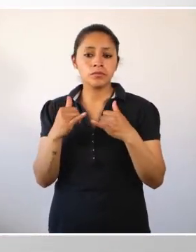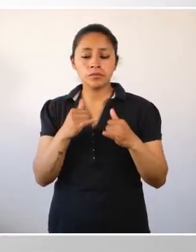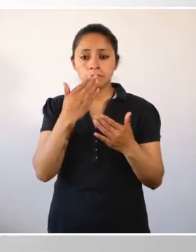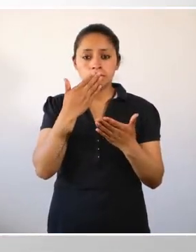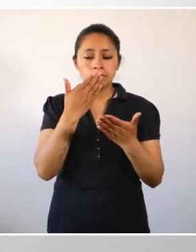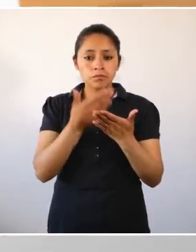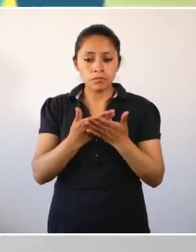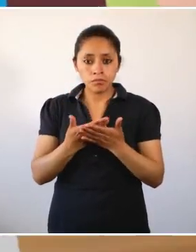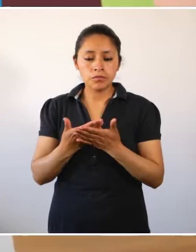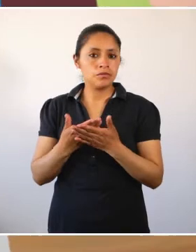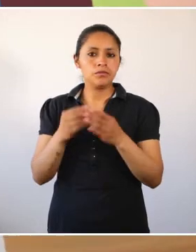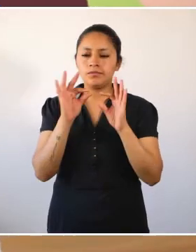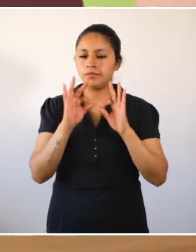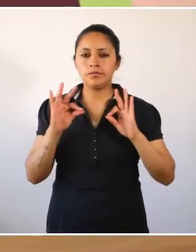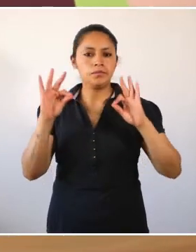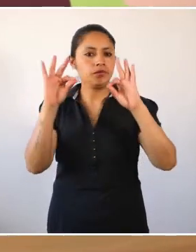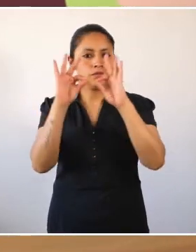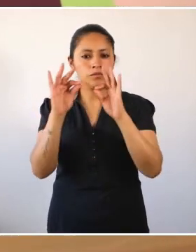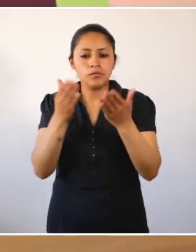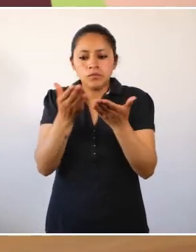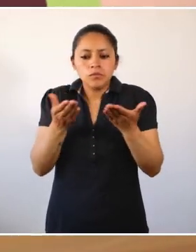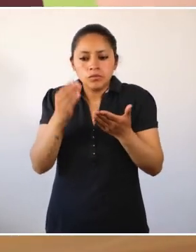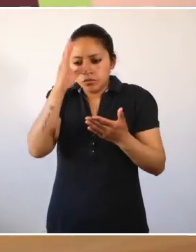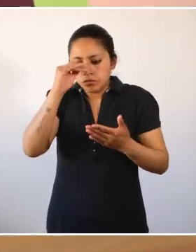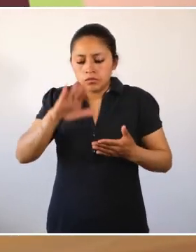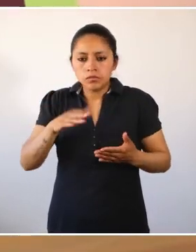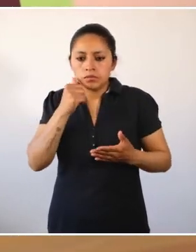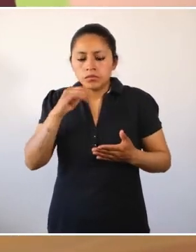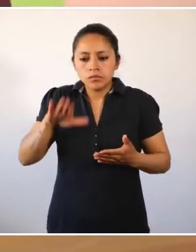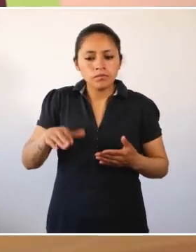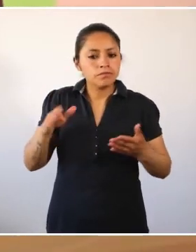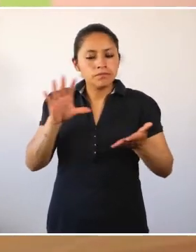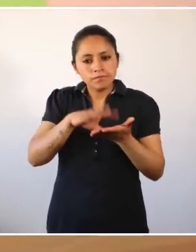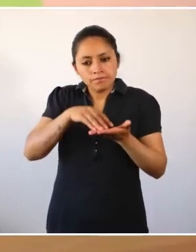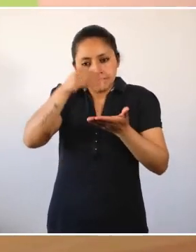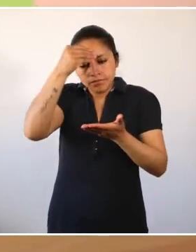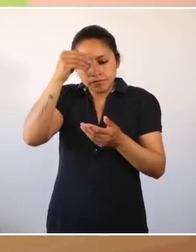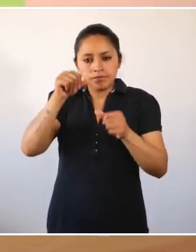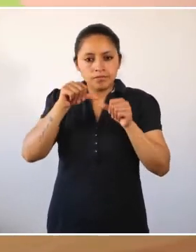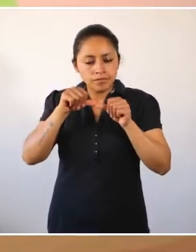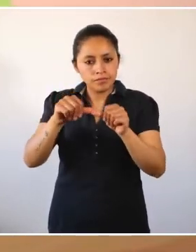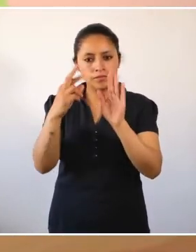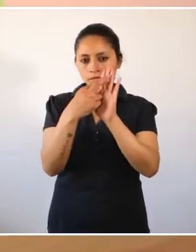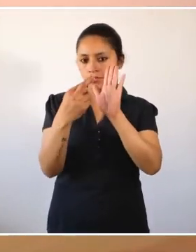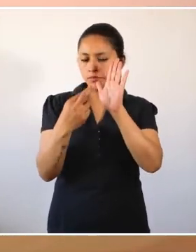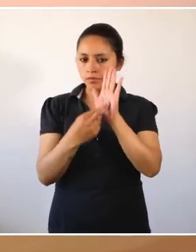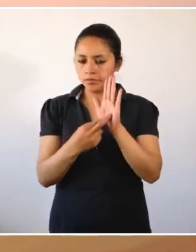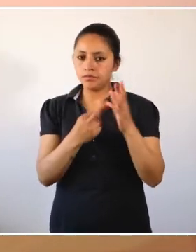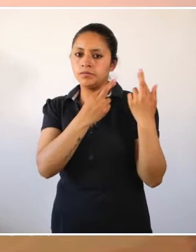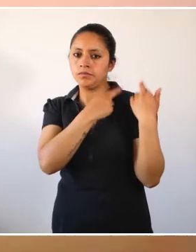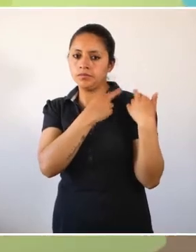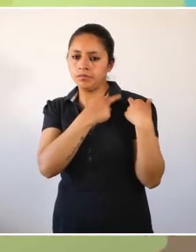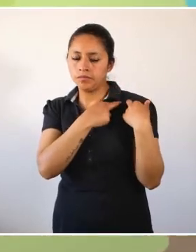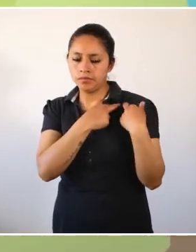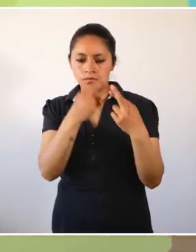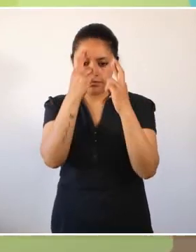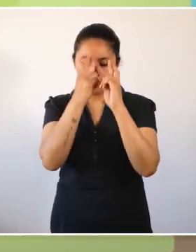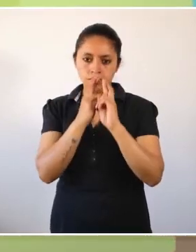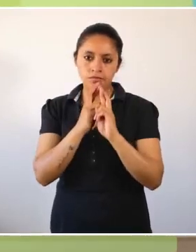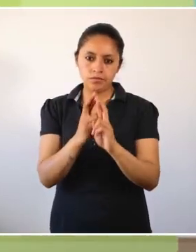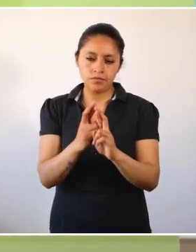Wawakashaktiki ima pita pughlanakanki, chaita, yachachii. Hinalatak ima pughlaichus astawan kuyuchisun kakanta,